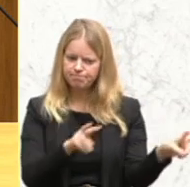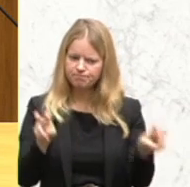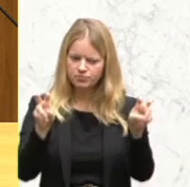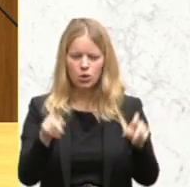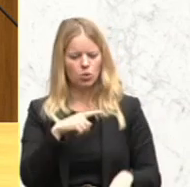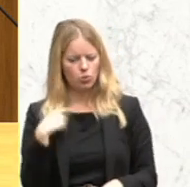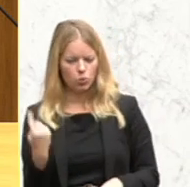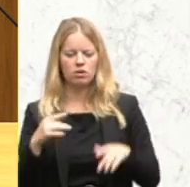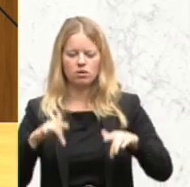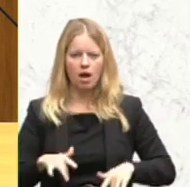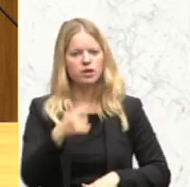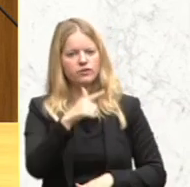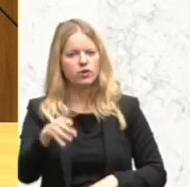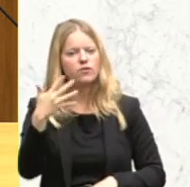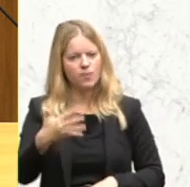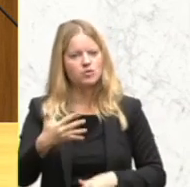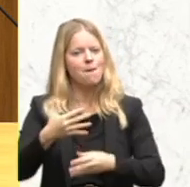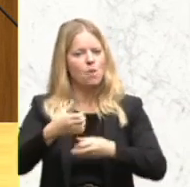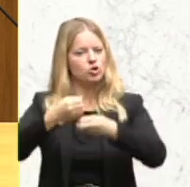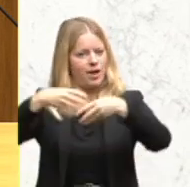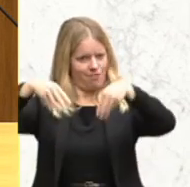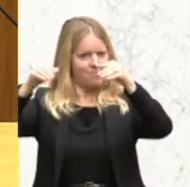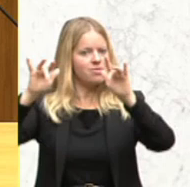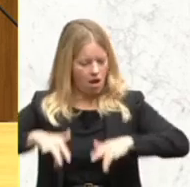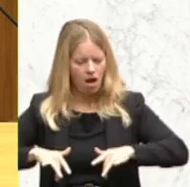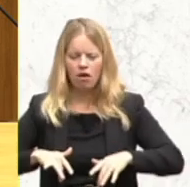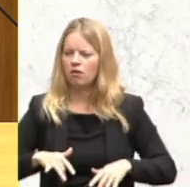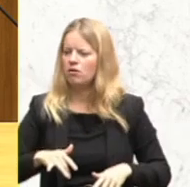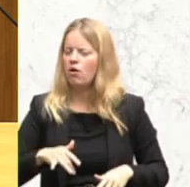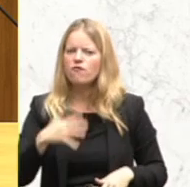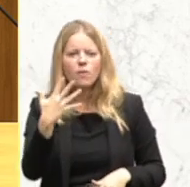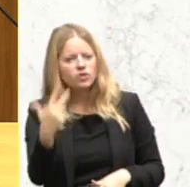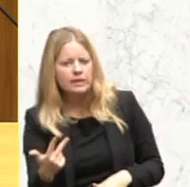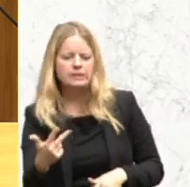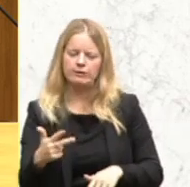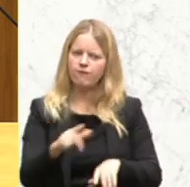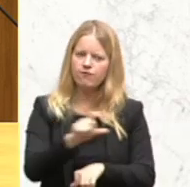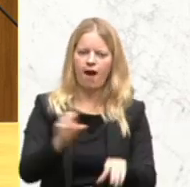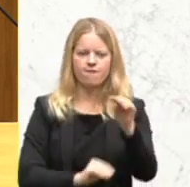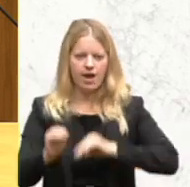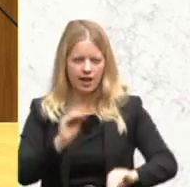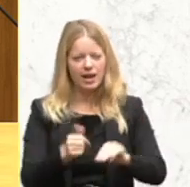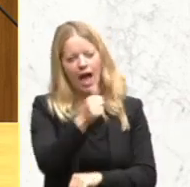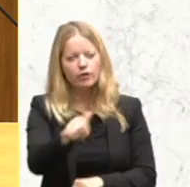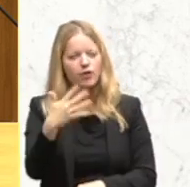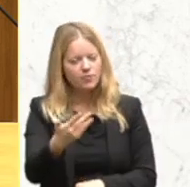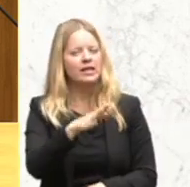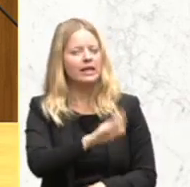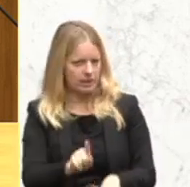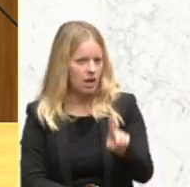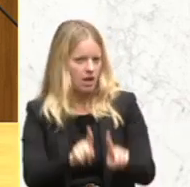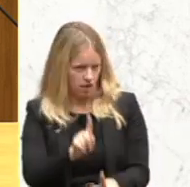250 Moscheen nahe, 35 Fachvereine, 150 Kindergärten, wir haben